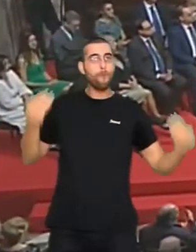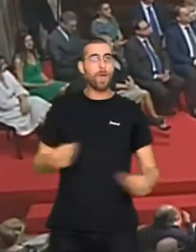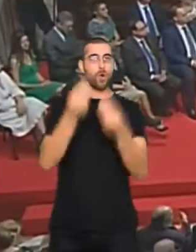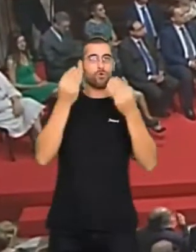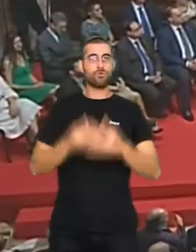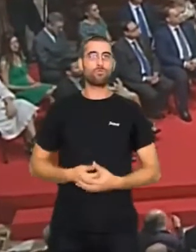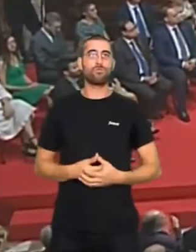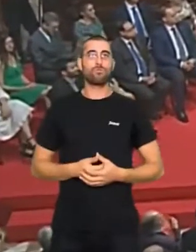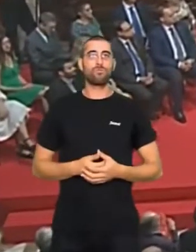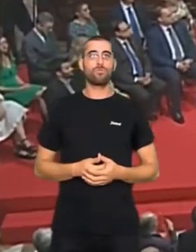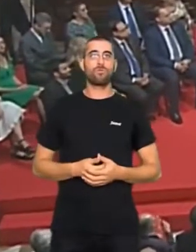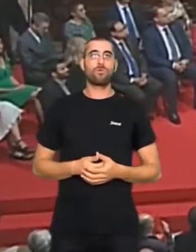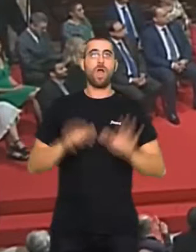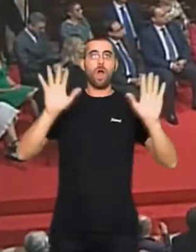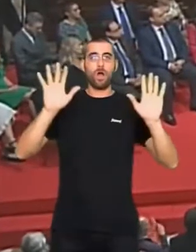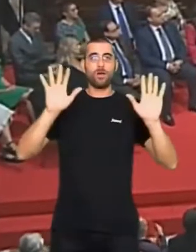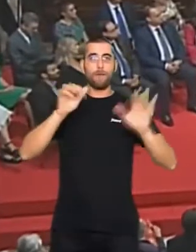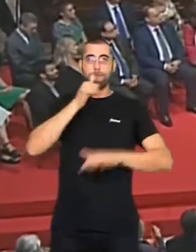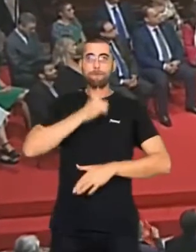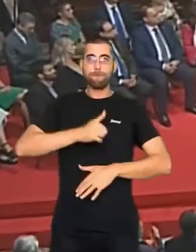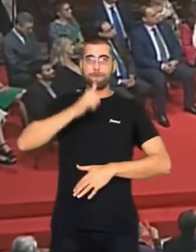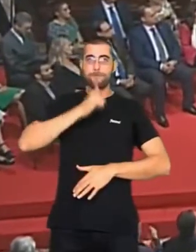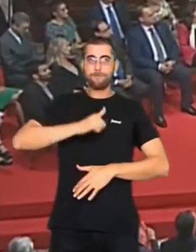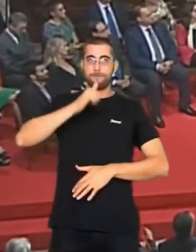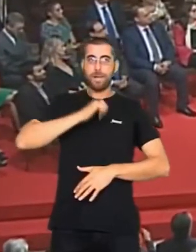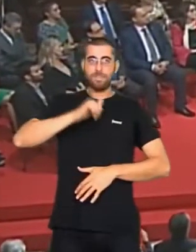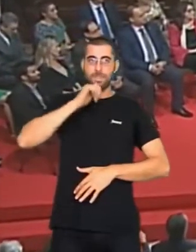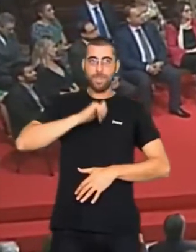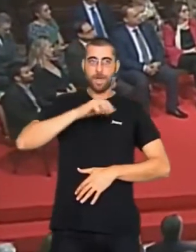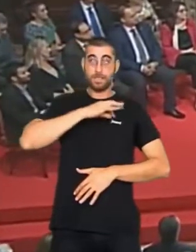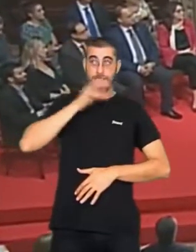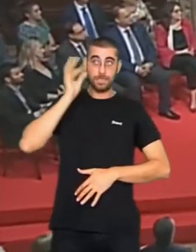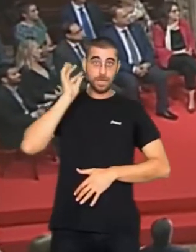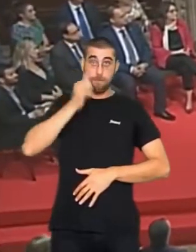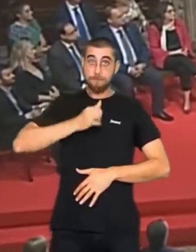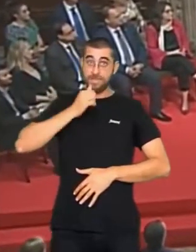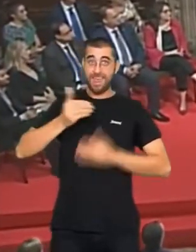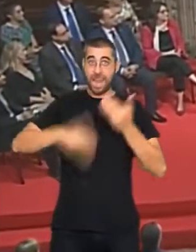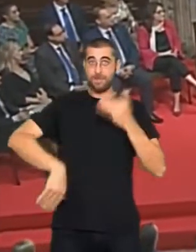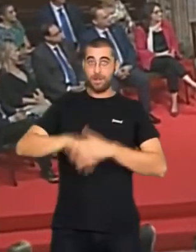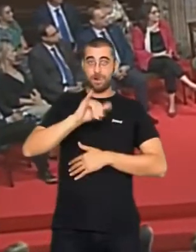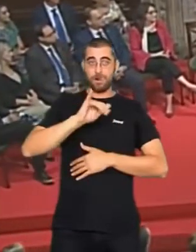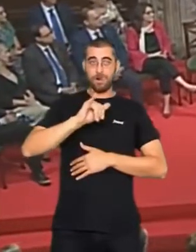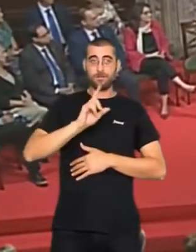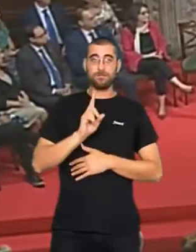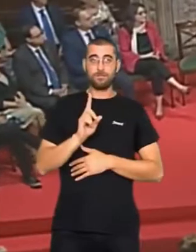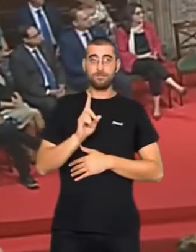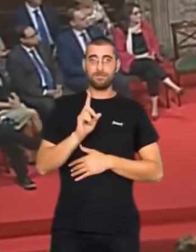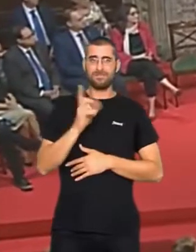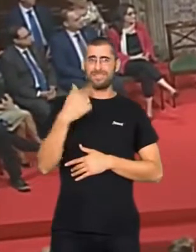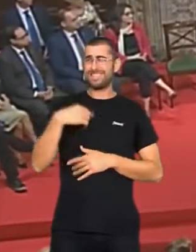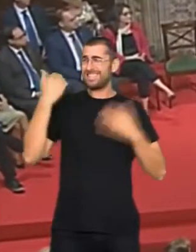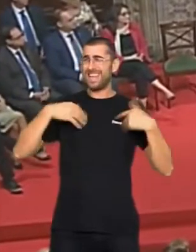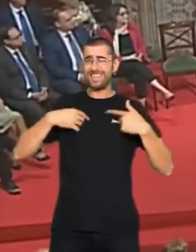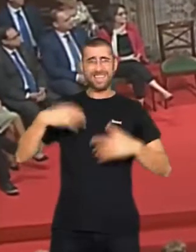Ara bé, la paciència, senyores i senyors, té un límit. D'una vegada per